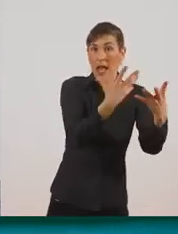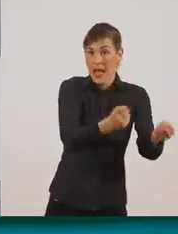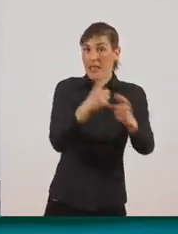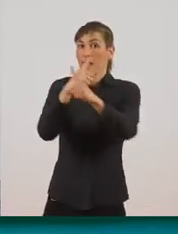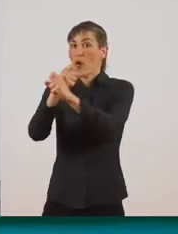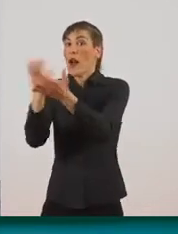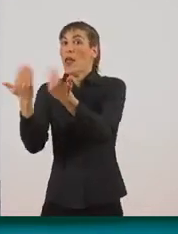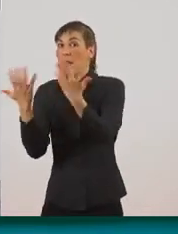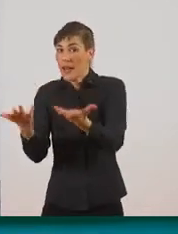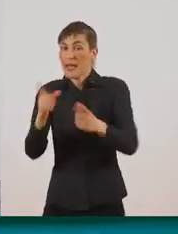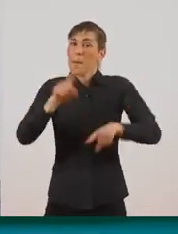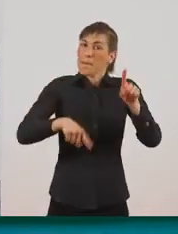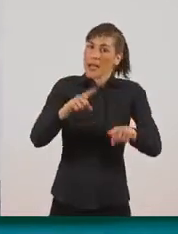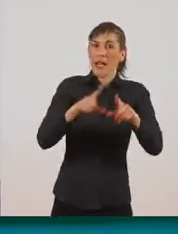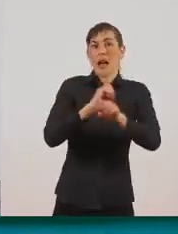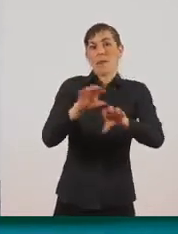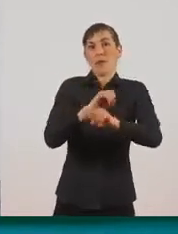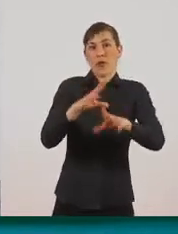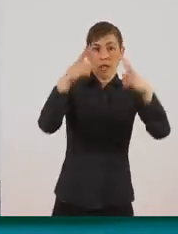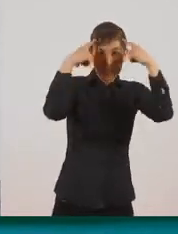πράγματα για το λίγο και τη μέλισα.